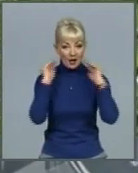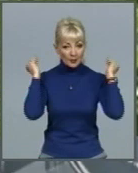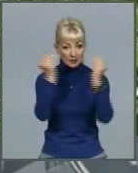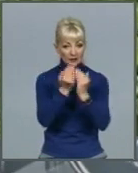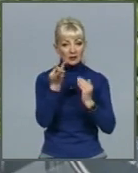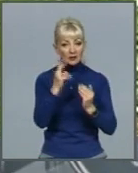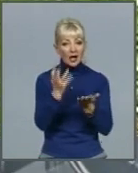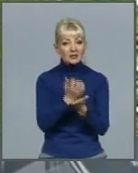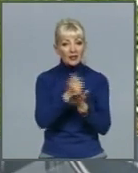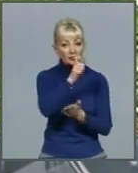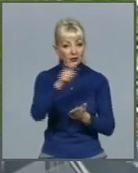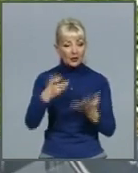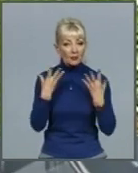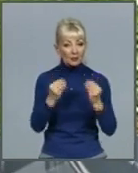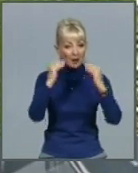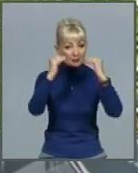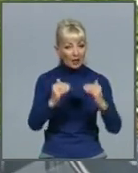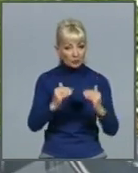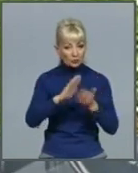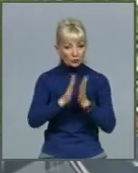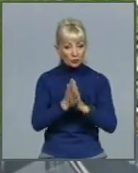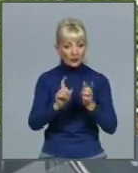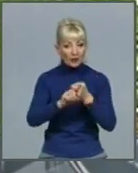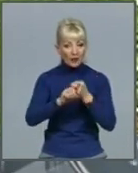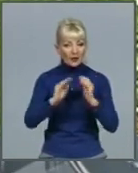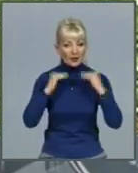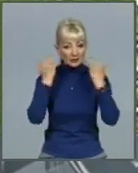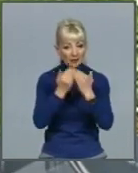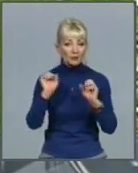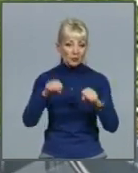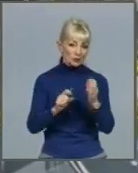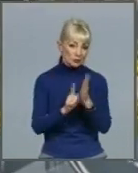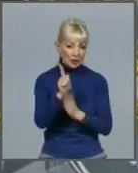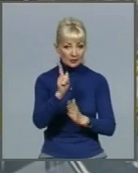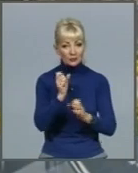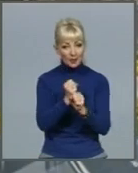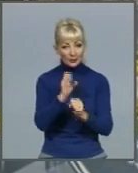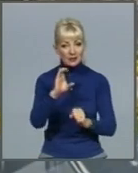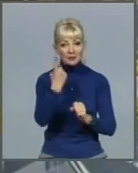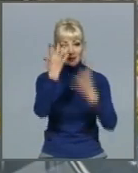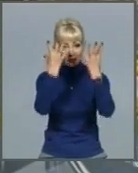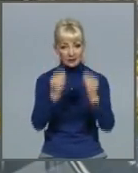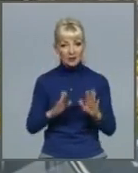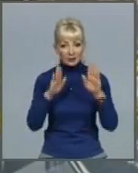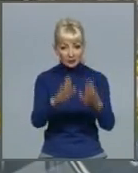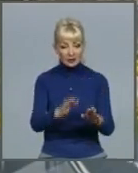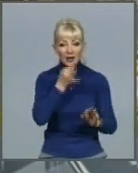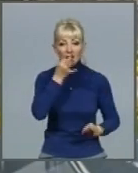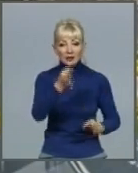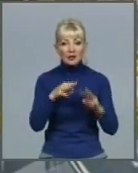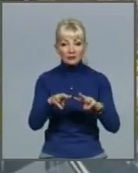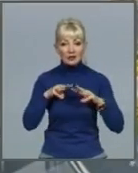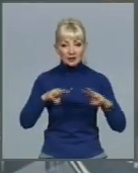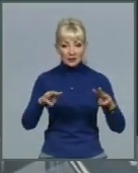пом'якшили умови карантину, тому вони можуть приступати до роботи з першого дня прибуття. Про це повідомили у Міністерстві сільського